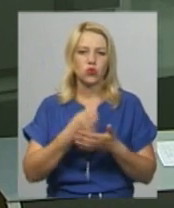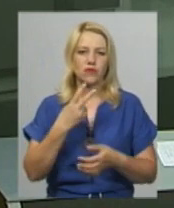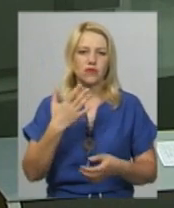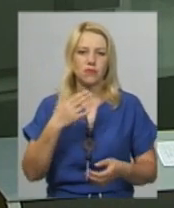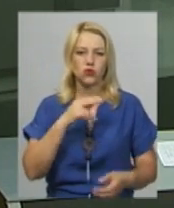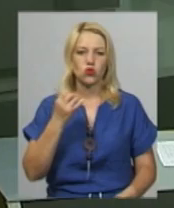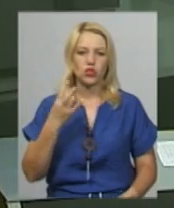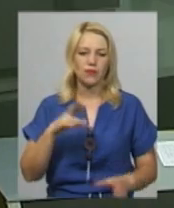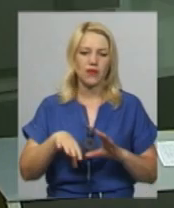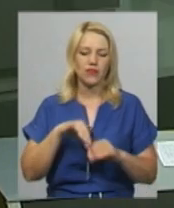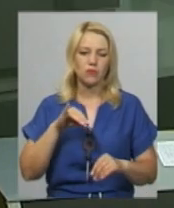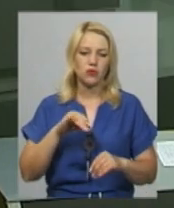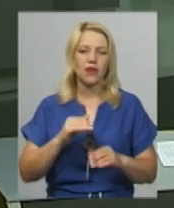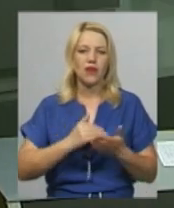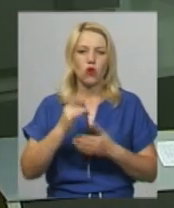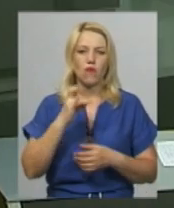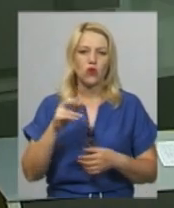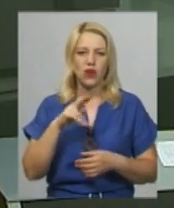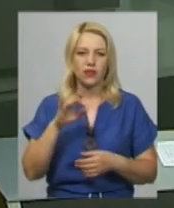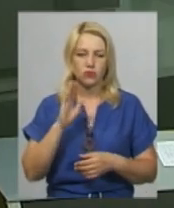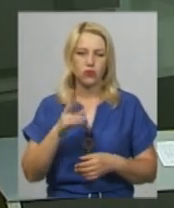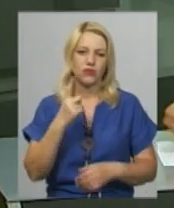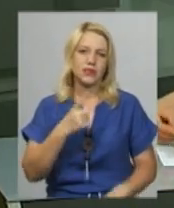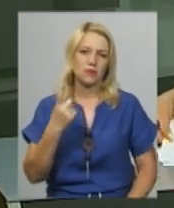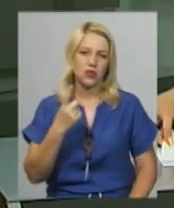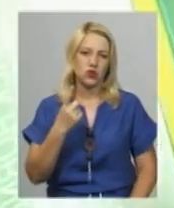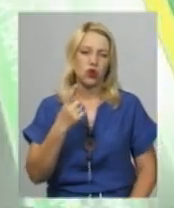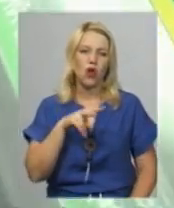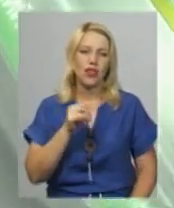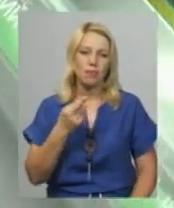Вибори до Верховної Ради відбудуться у неділю, 21 липня.